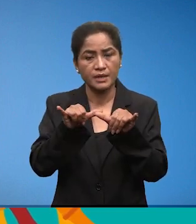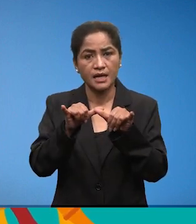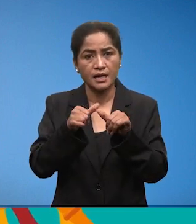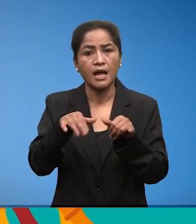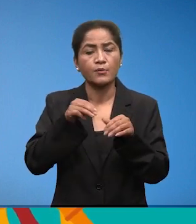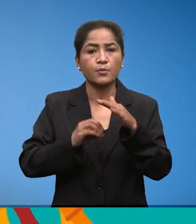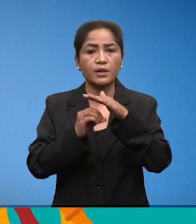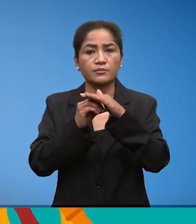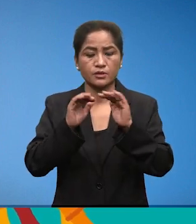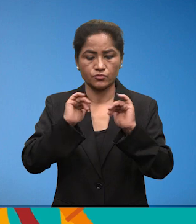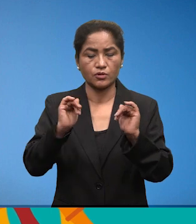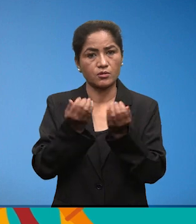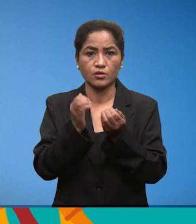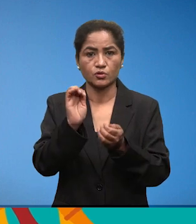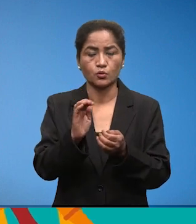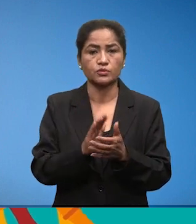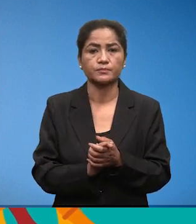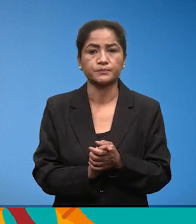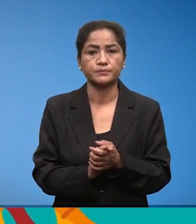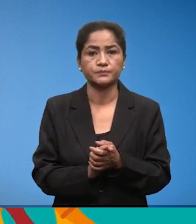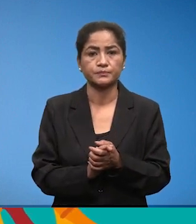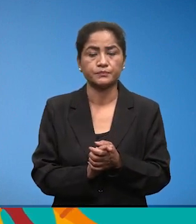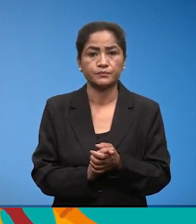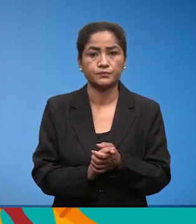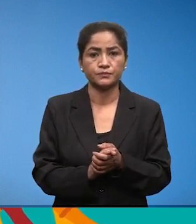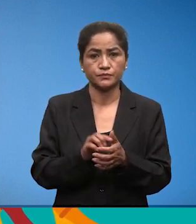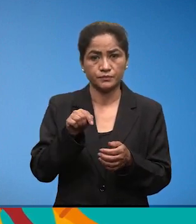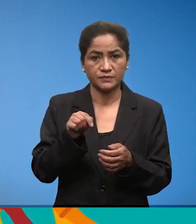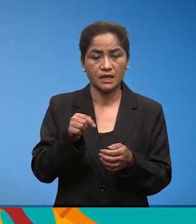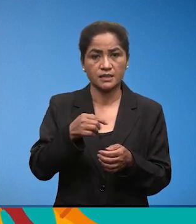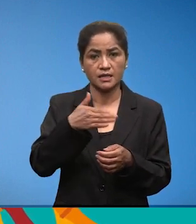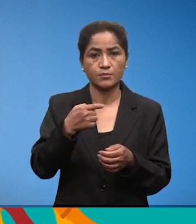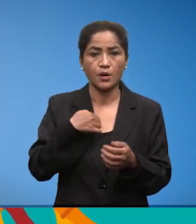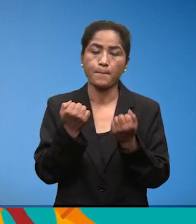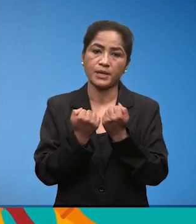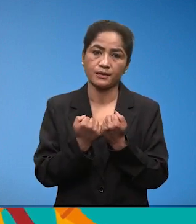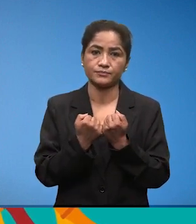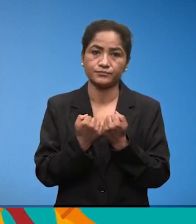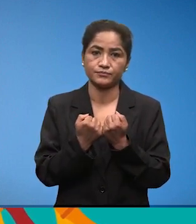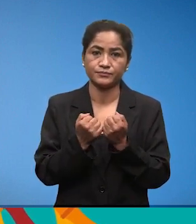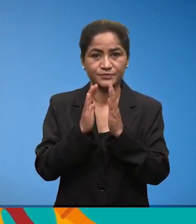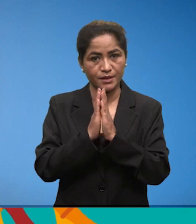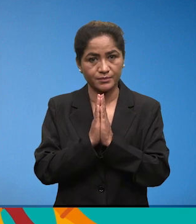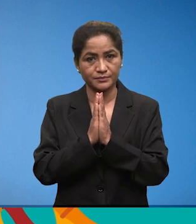पर्थामिक्ता छुट्ट्याउना सक्न होन्छा। हवस्ता आजलेमा बिदा होन्छे।